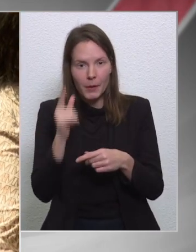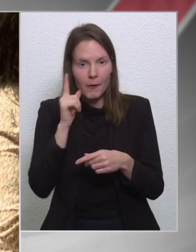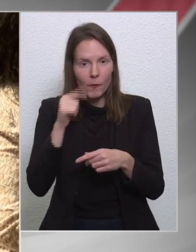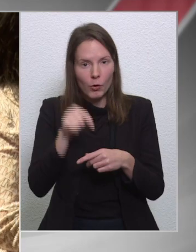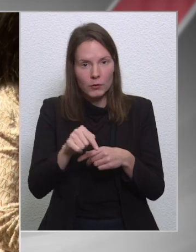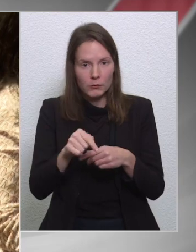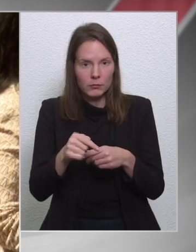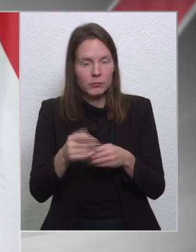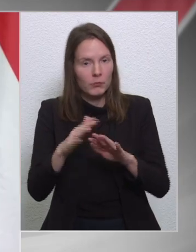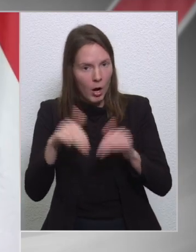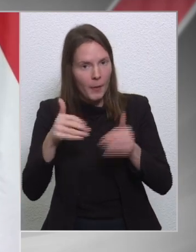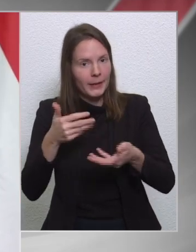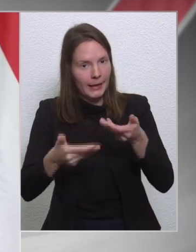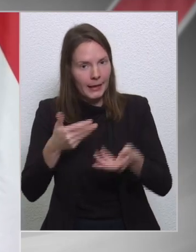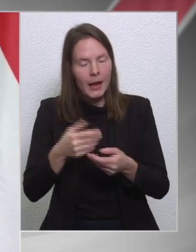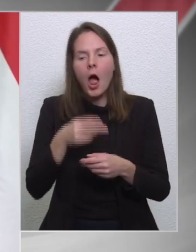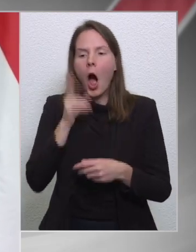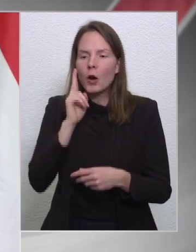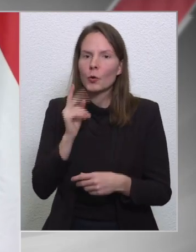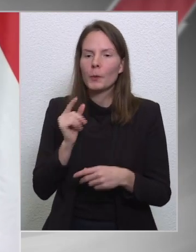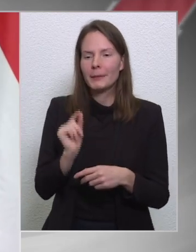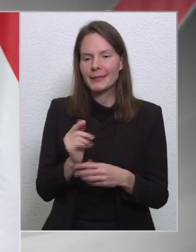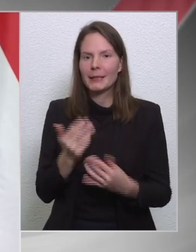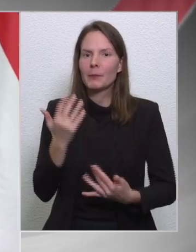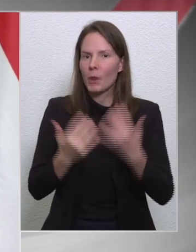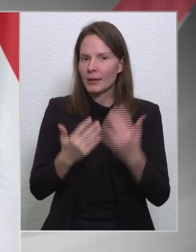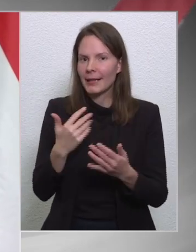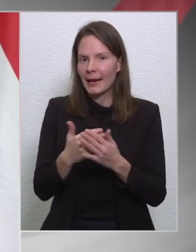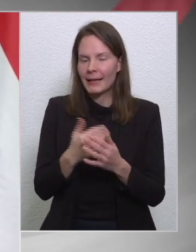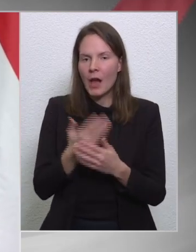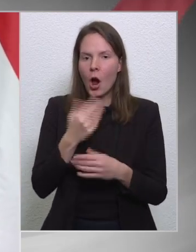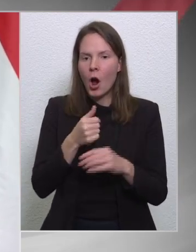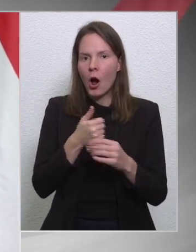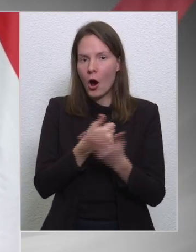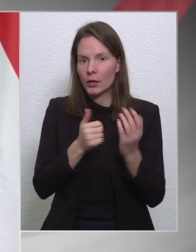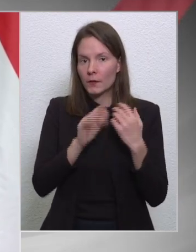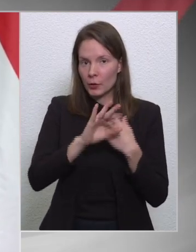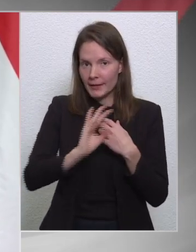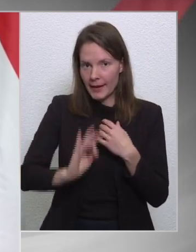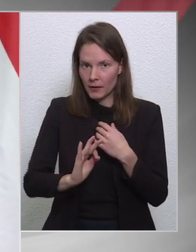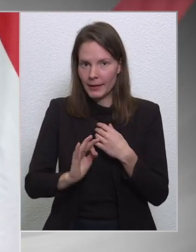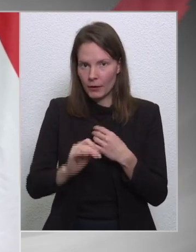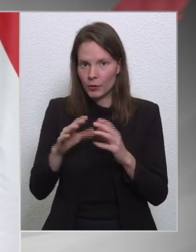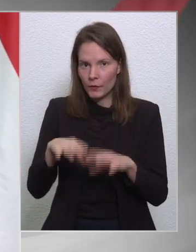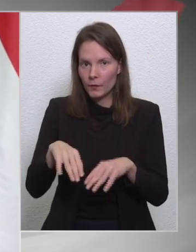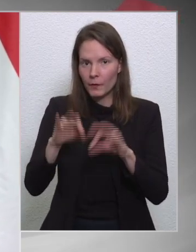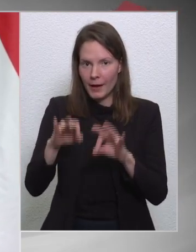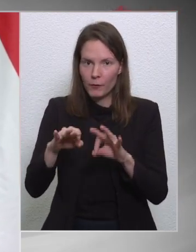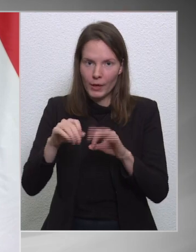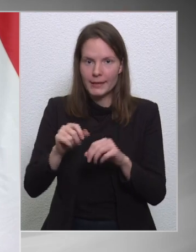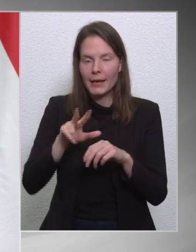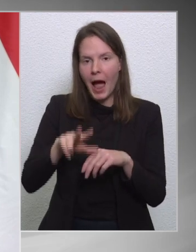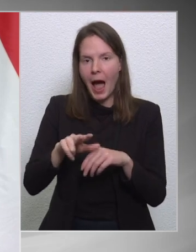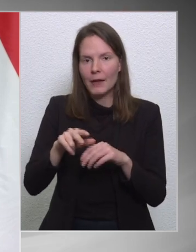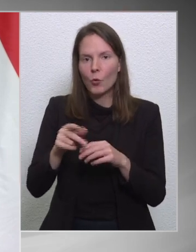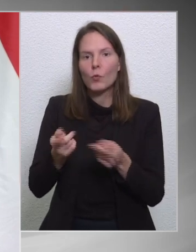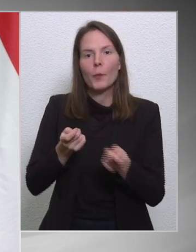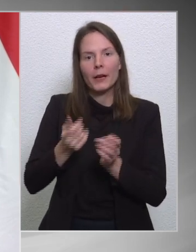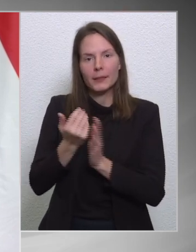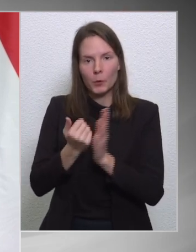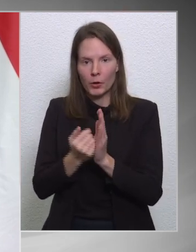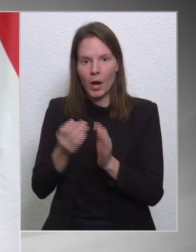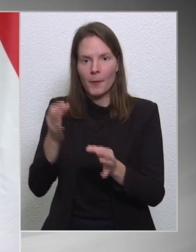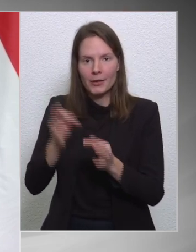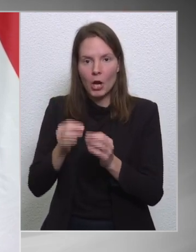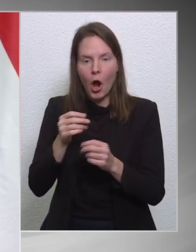tárgyalni? Tehát akkor matematikázunk egy kicsit, mert hogyha 65%-ot felfüggesztenek három operatív program esetében, az azt jelenti, hogy